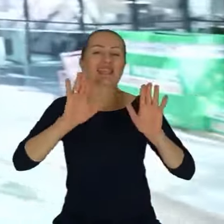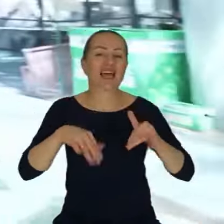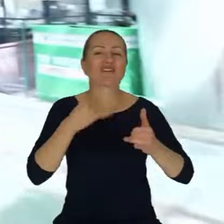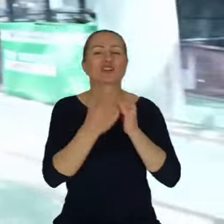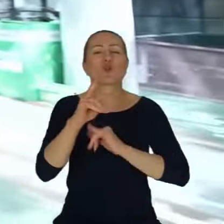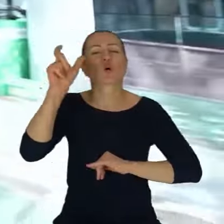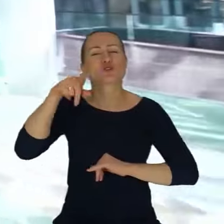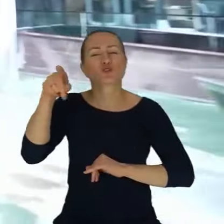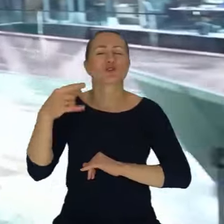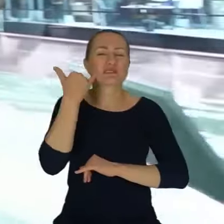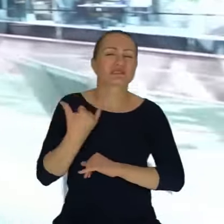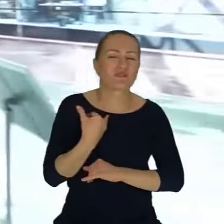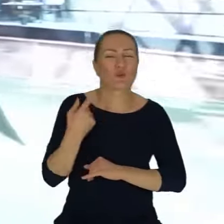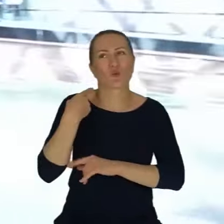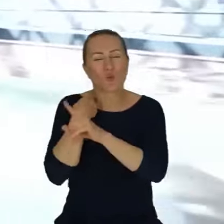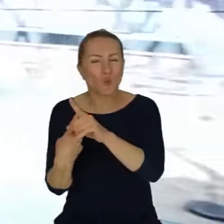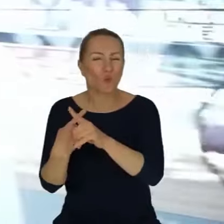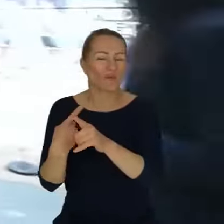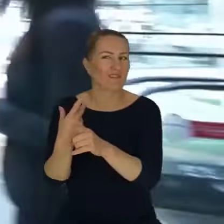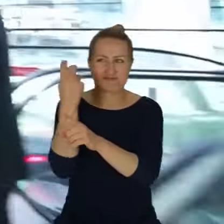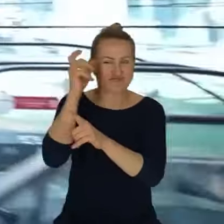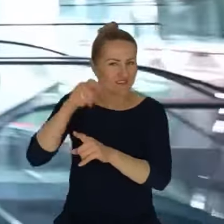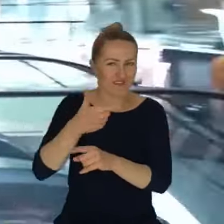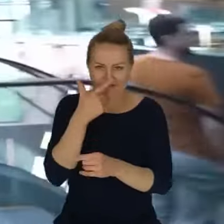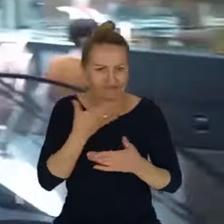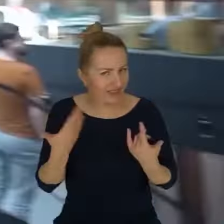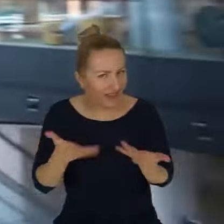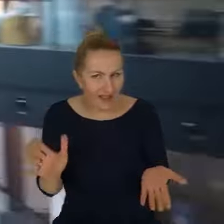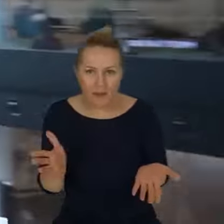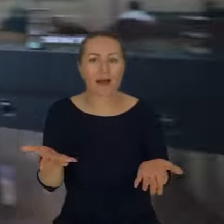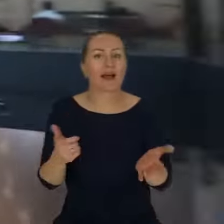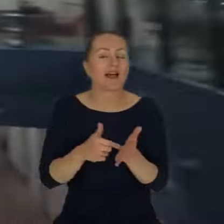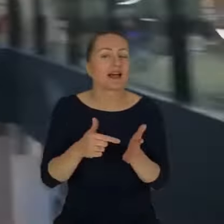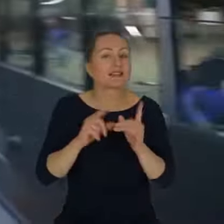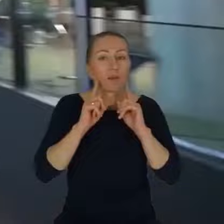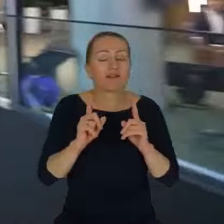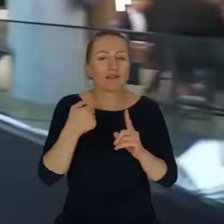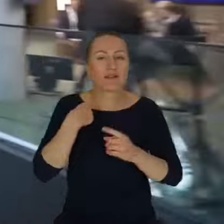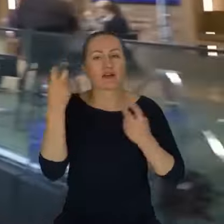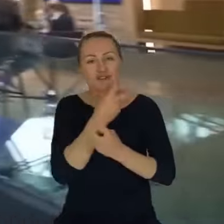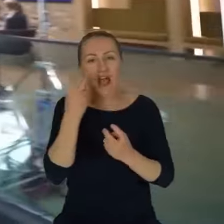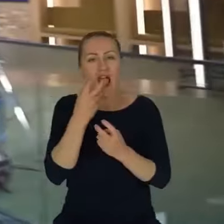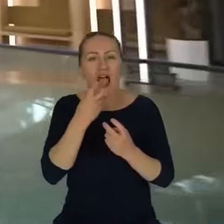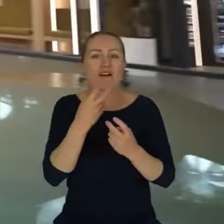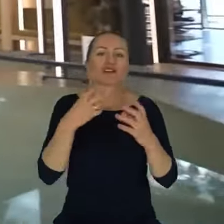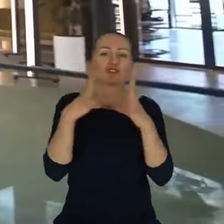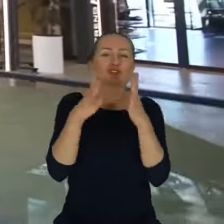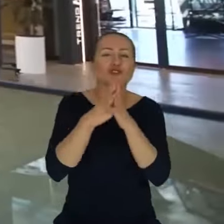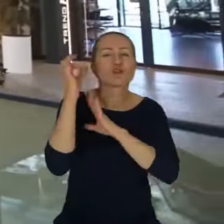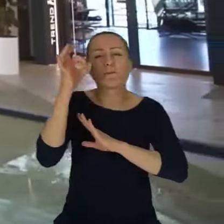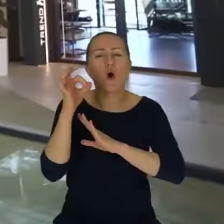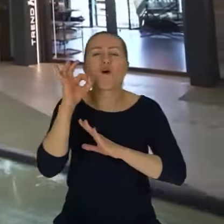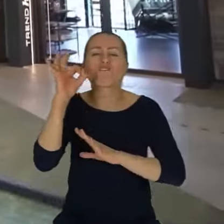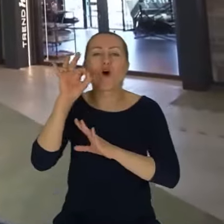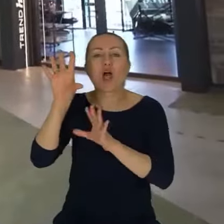no nieciekawy albo coś może tak niekoniecznie, no to ja szukałem tych 10% tego ciekawego i fajnego. To